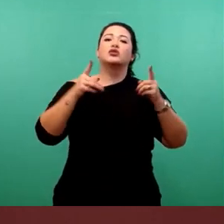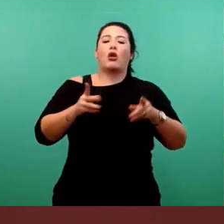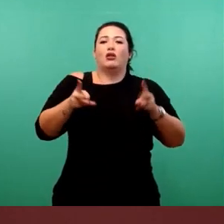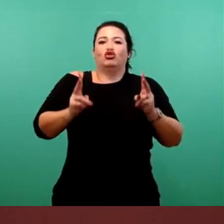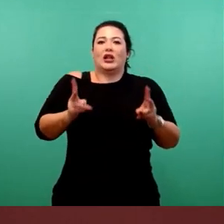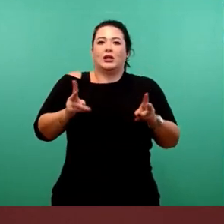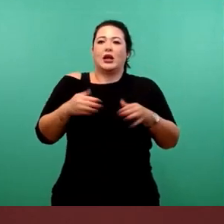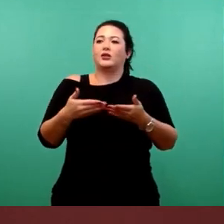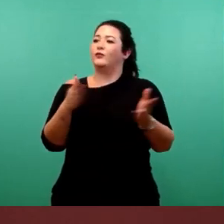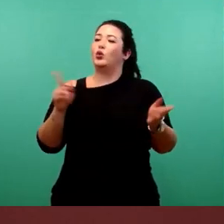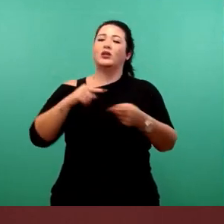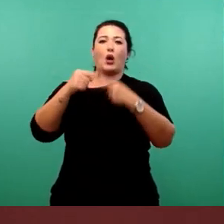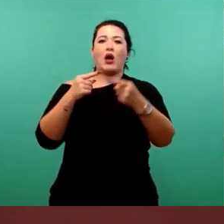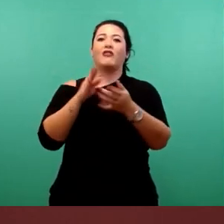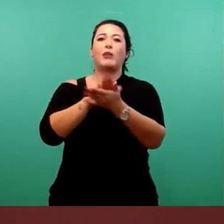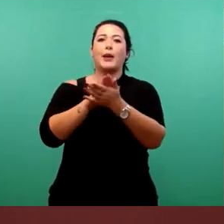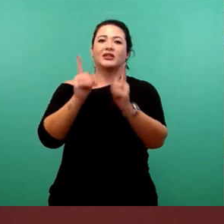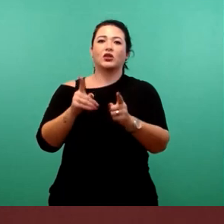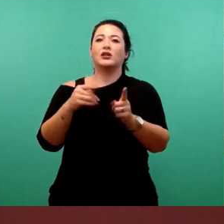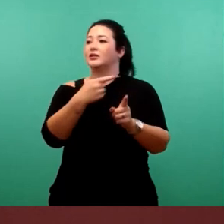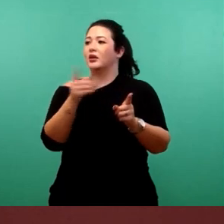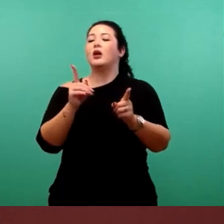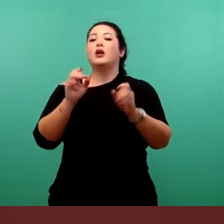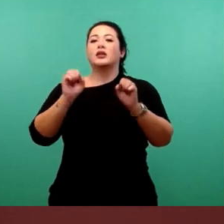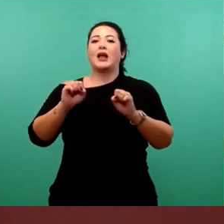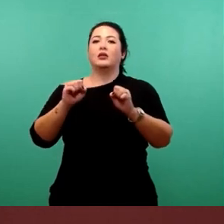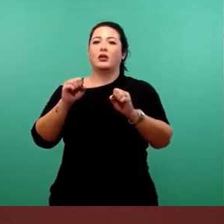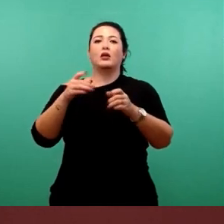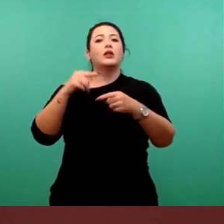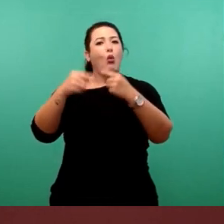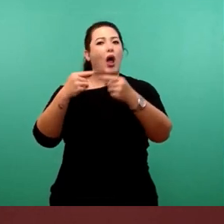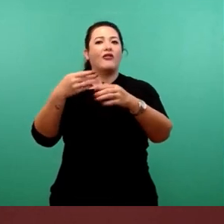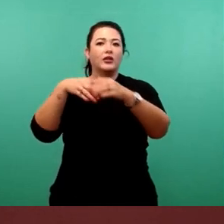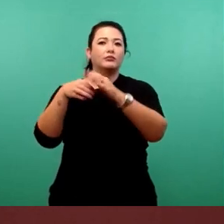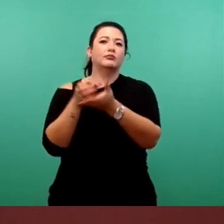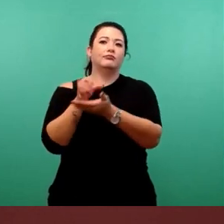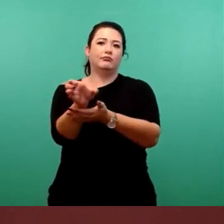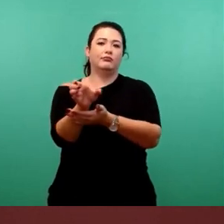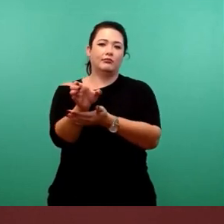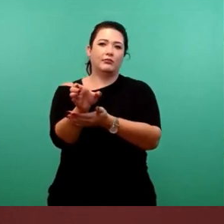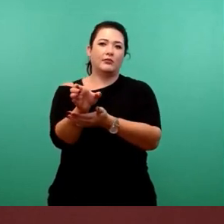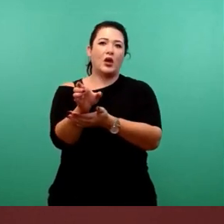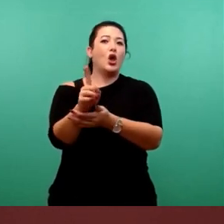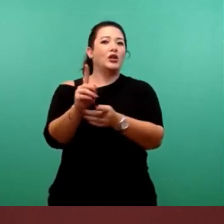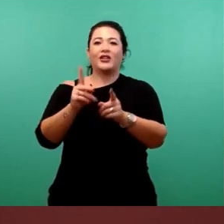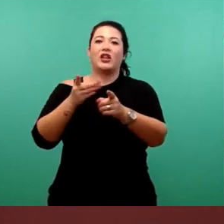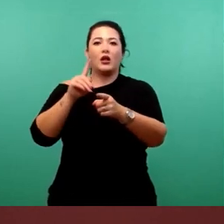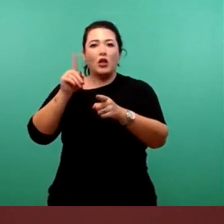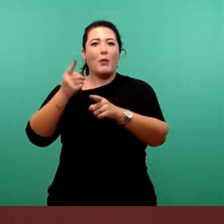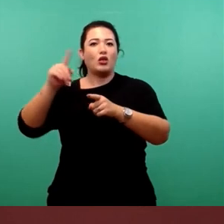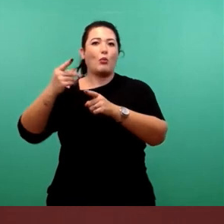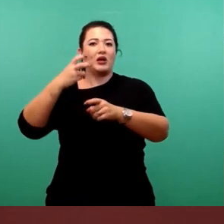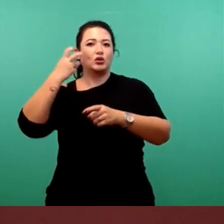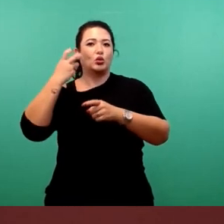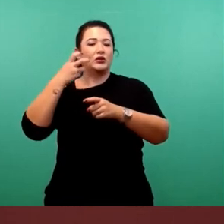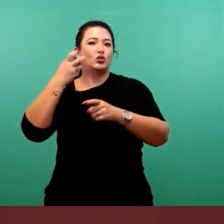dauerhaft zur Verfügung stehen, eben auch zu gewährleisten, was eben bei Ad-hoc-Anmietungen oder gar in Hotels, wo wir